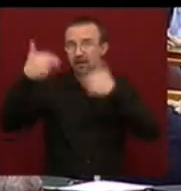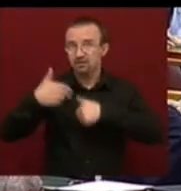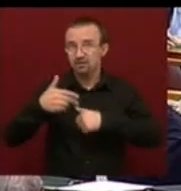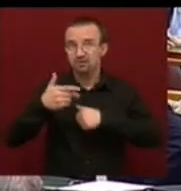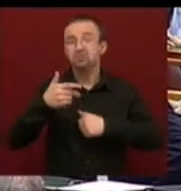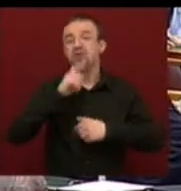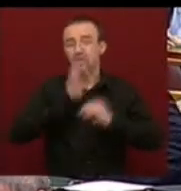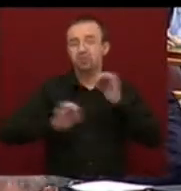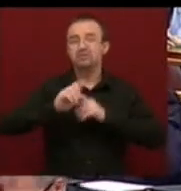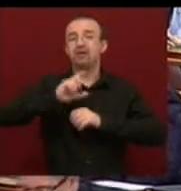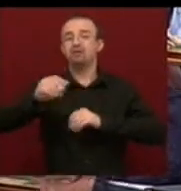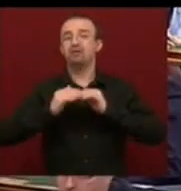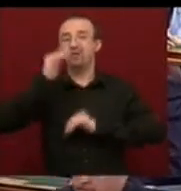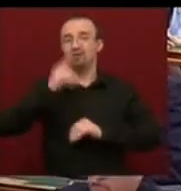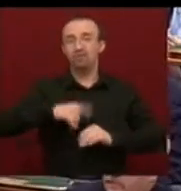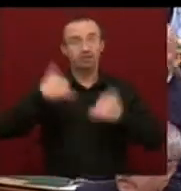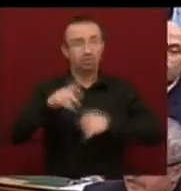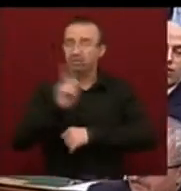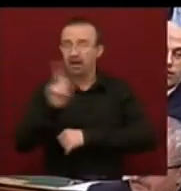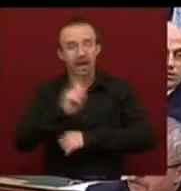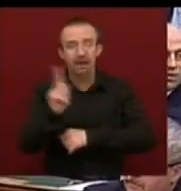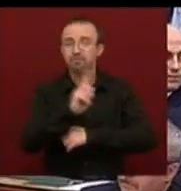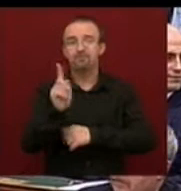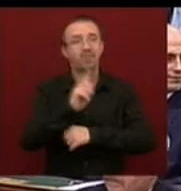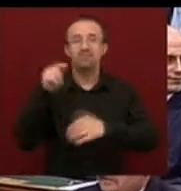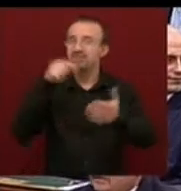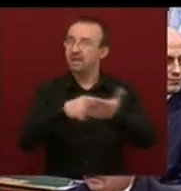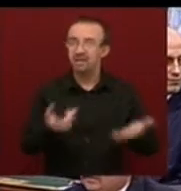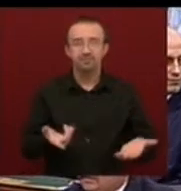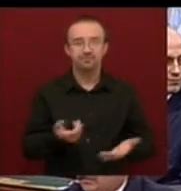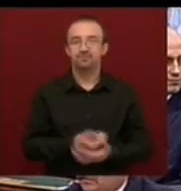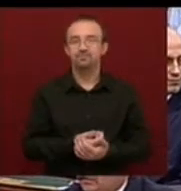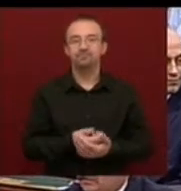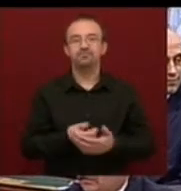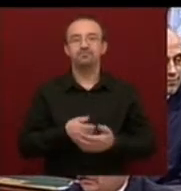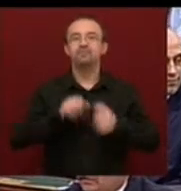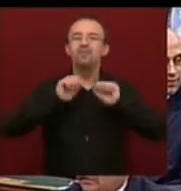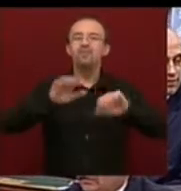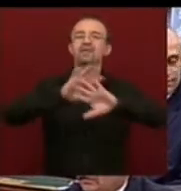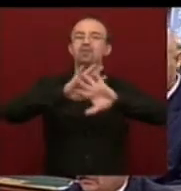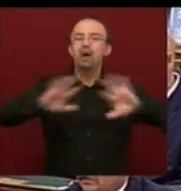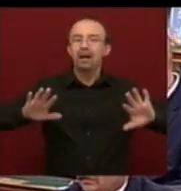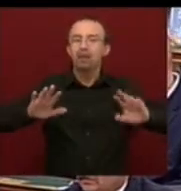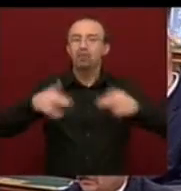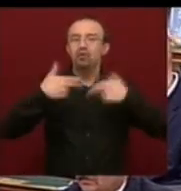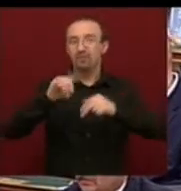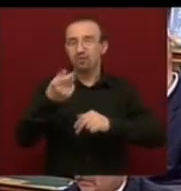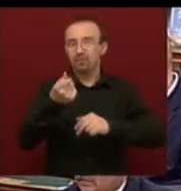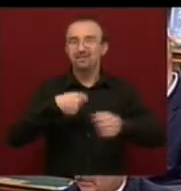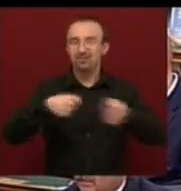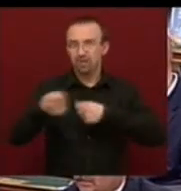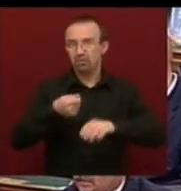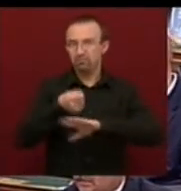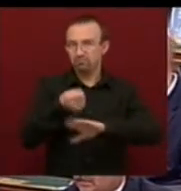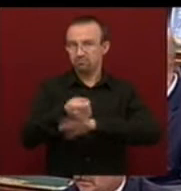növelte Magyarország államodosságat. Most nem ez a célunk. Ma nem ez a célunk, hanem egy védőháló, és továbbra is a pénzpiacról